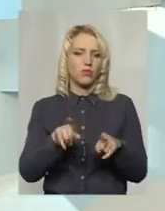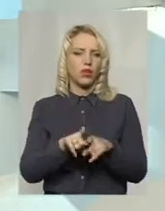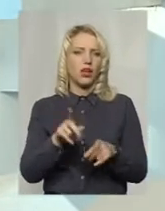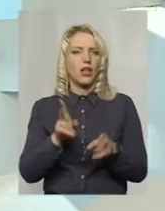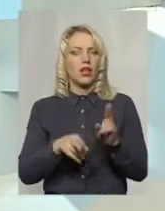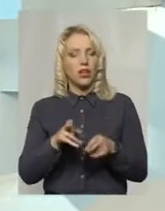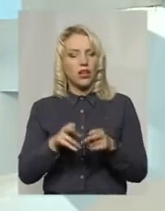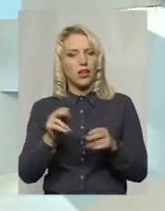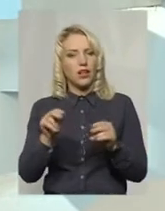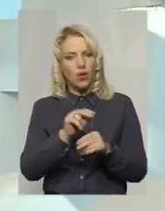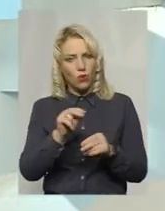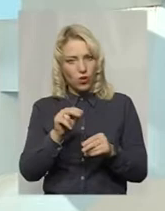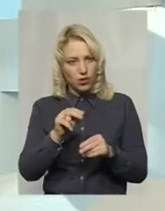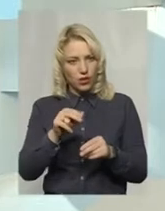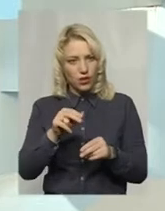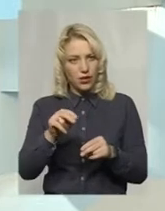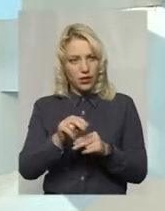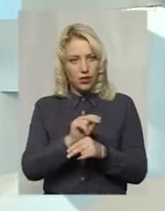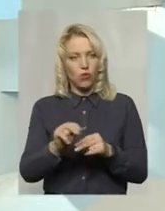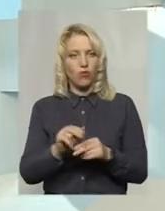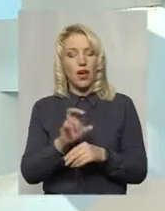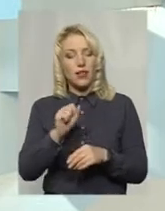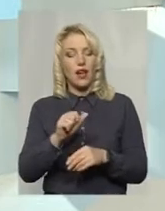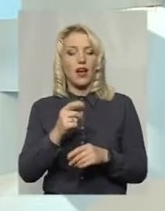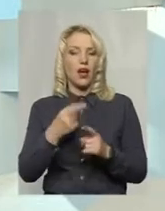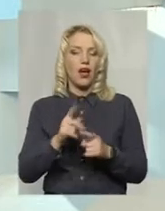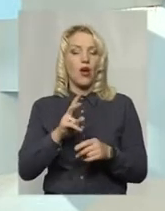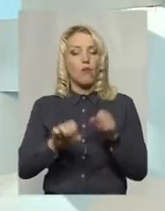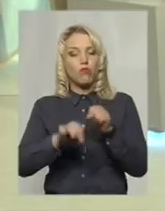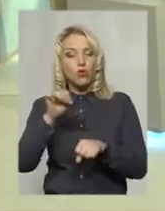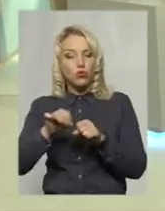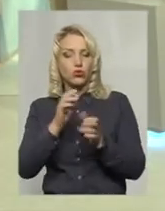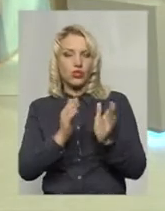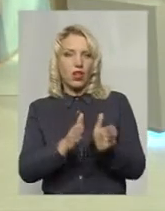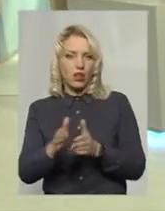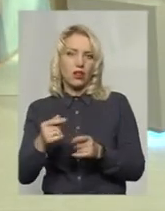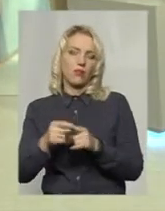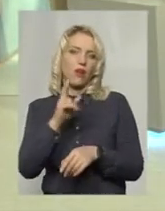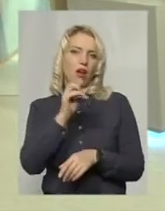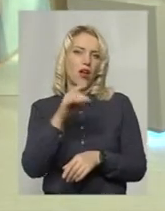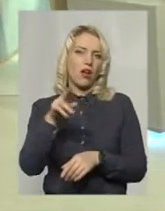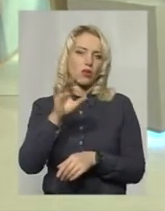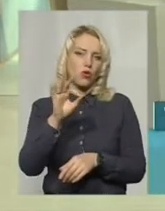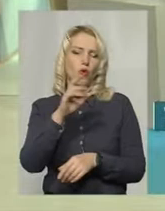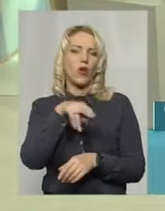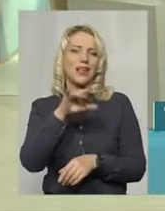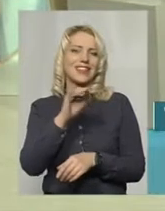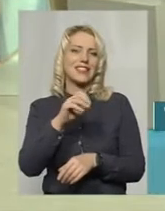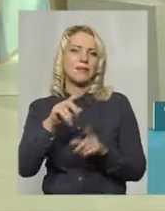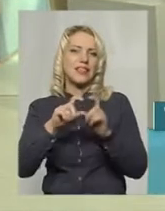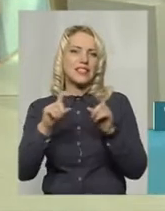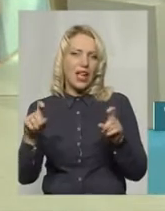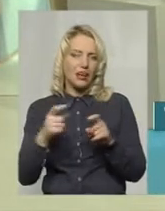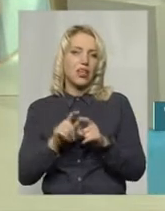от уже порушення ритму, так, доставлялися в кардіодиспенсер. Вони зараз доставляються швидка допомога досить швидко і ефективно